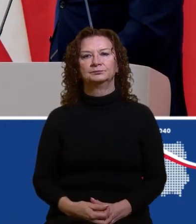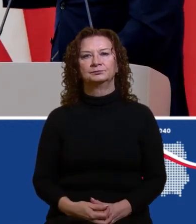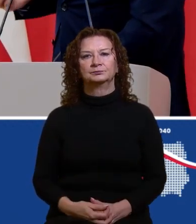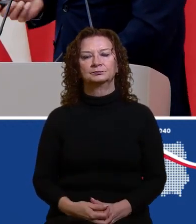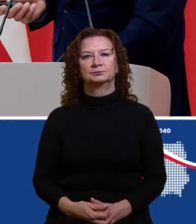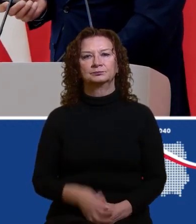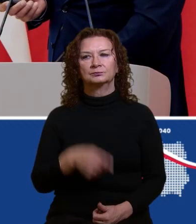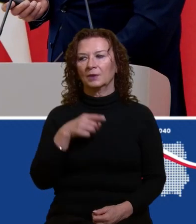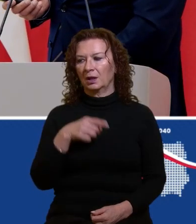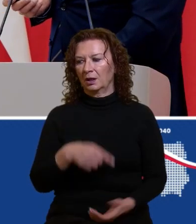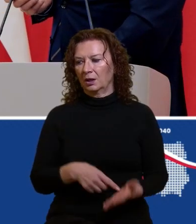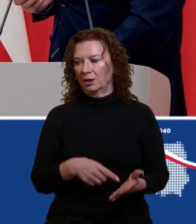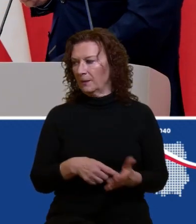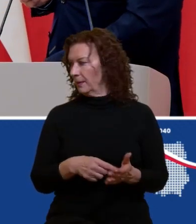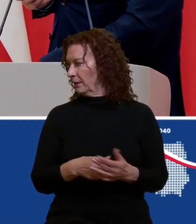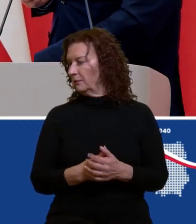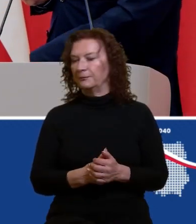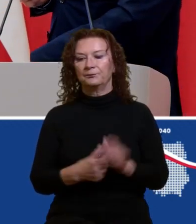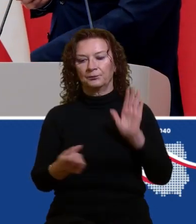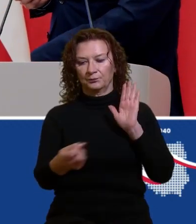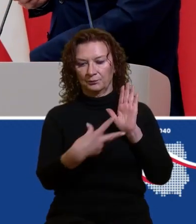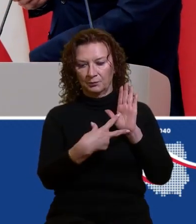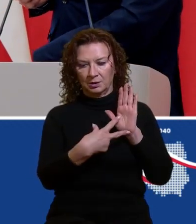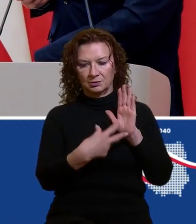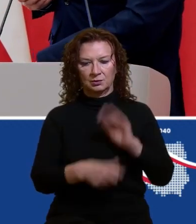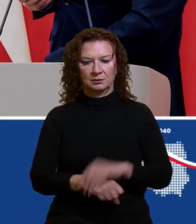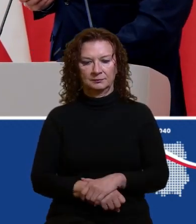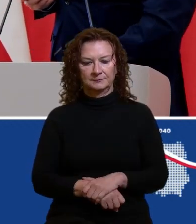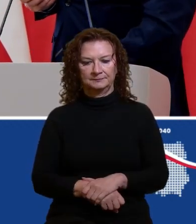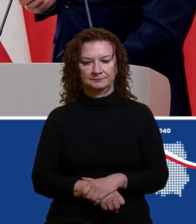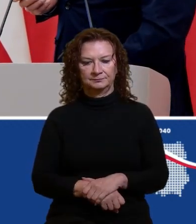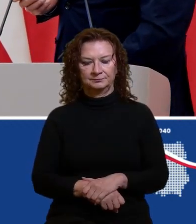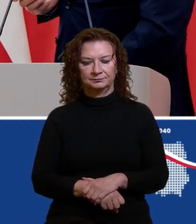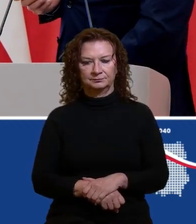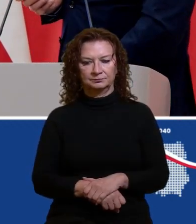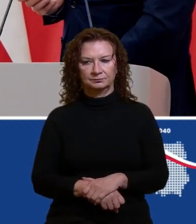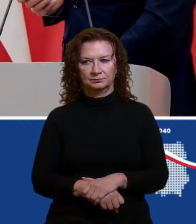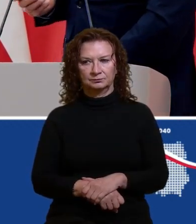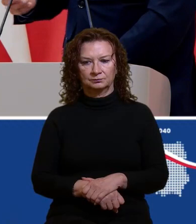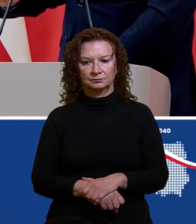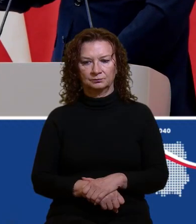To jest slajd, który pokazuje, iż z punktu widzenia